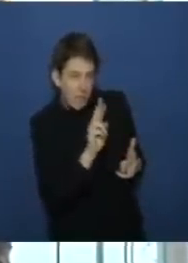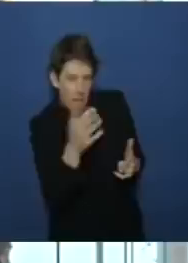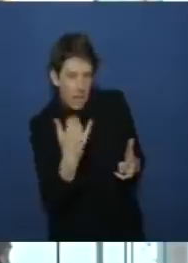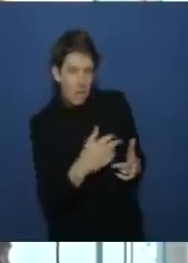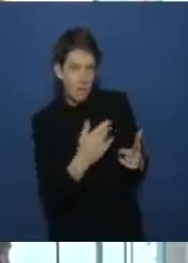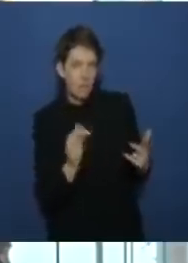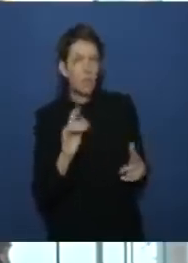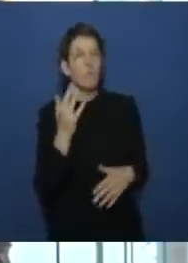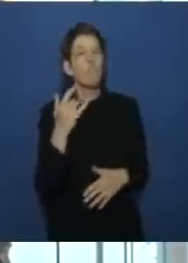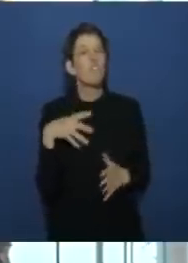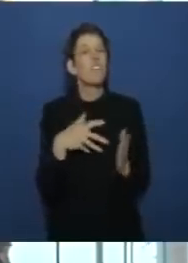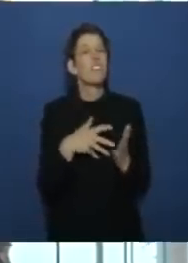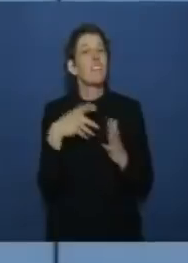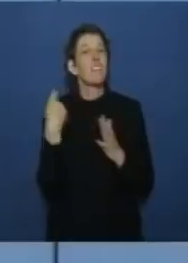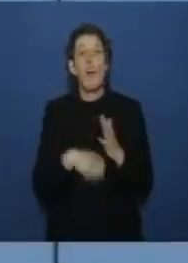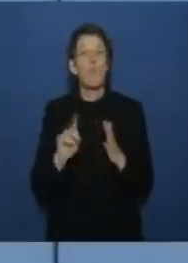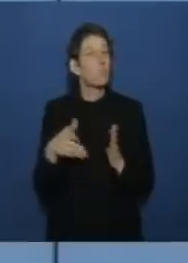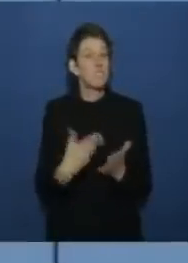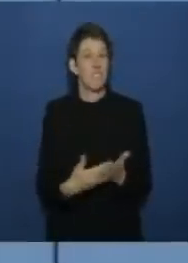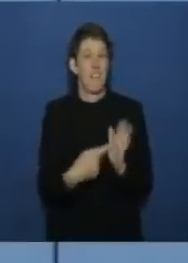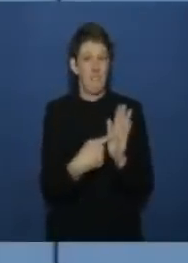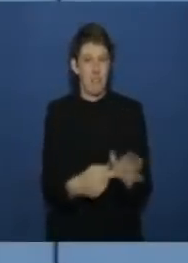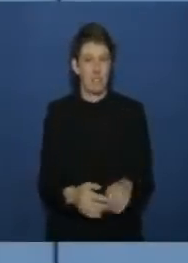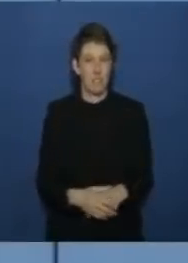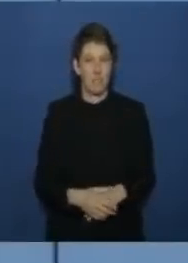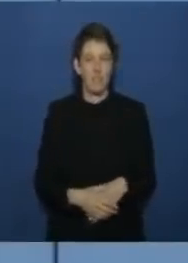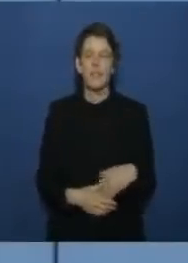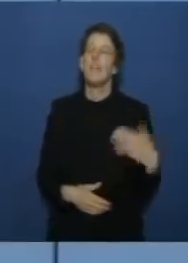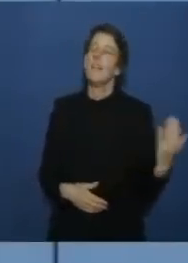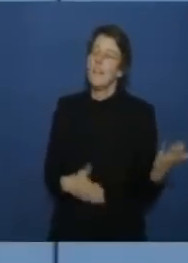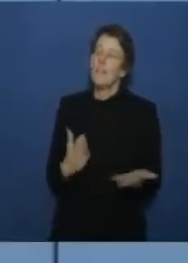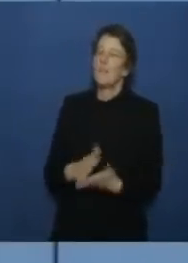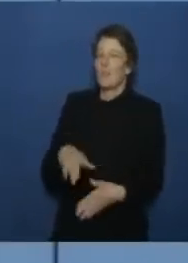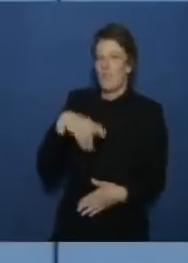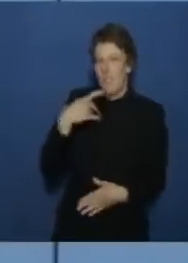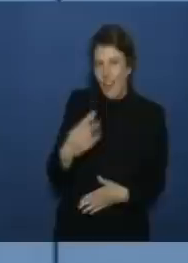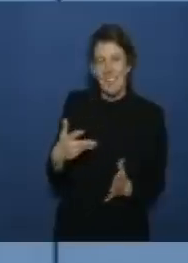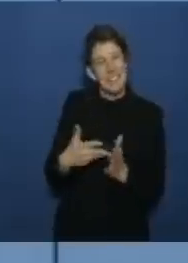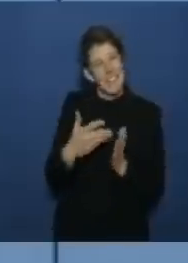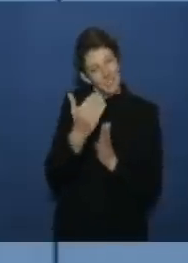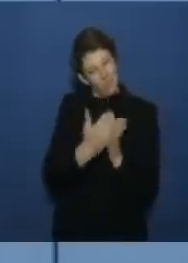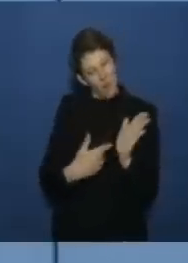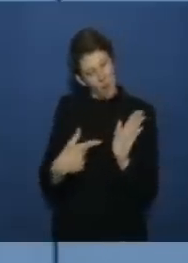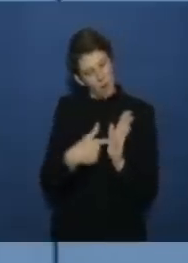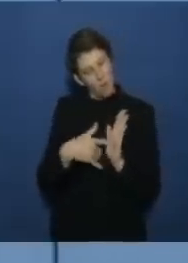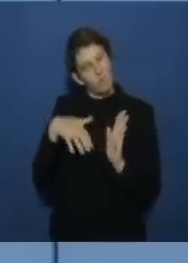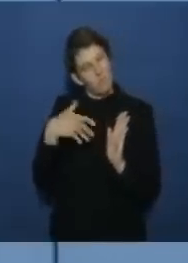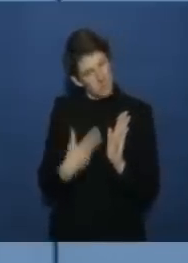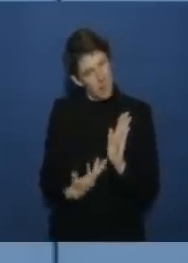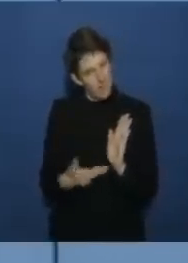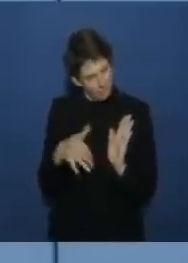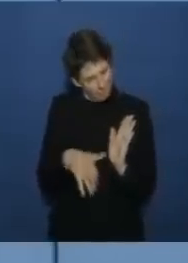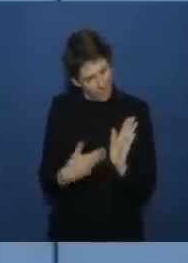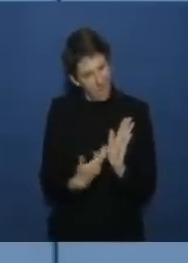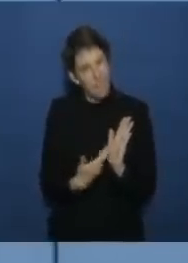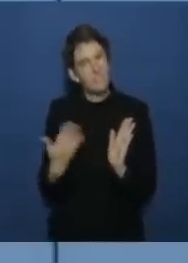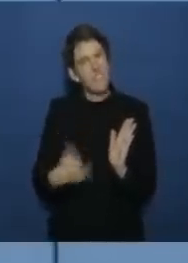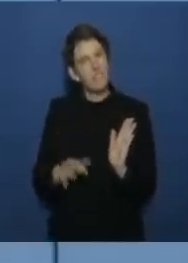wie viel sie test eingekauft haben ja wie eingangs gesagt wir schaffen halt eben mit der testverordnung einen recht